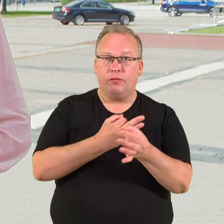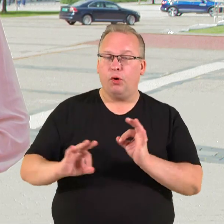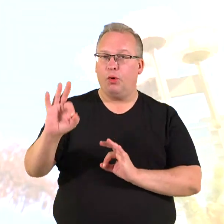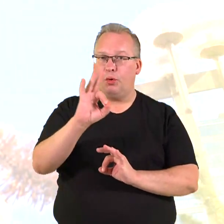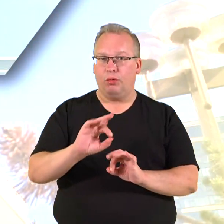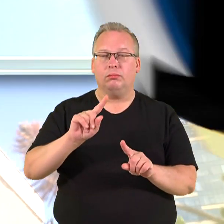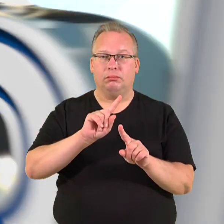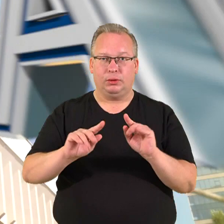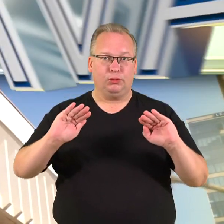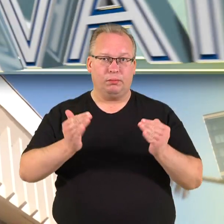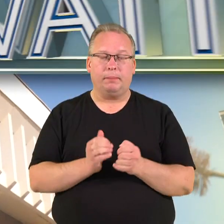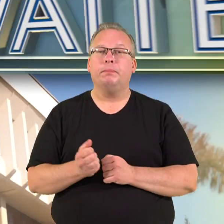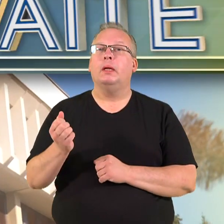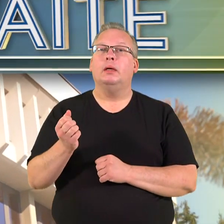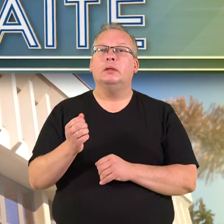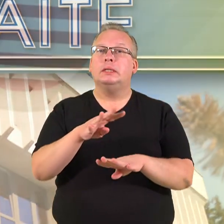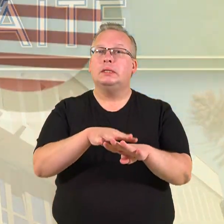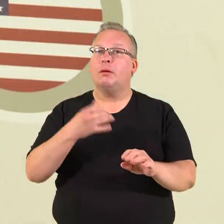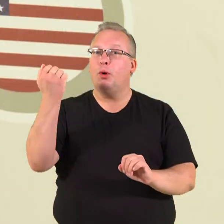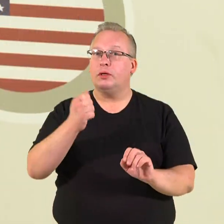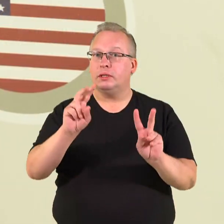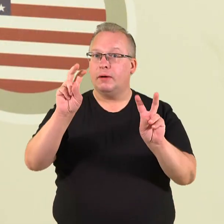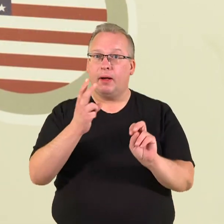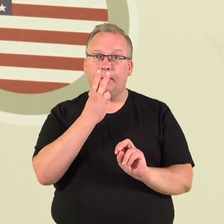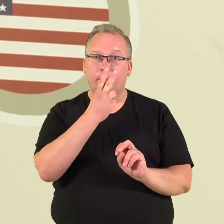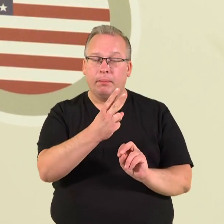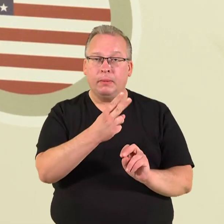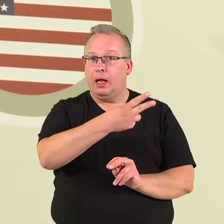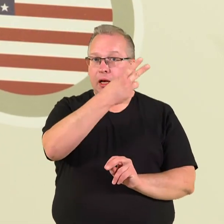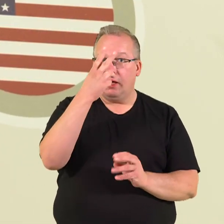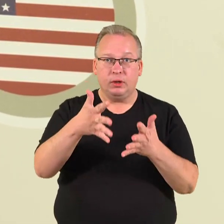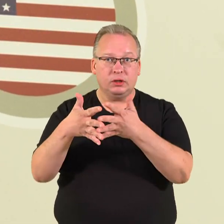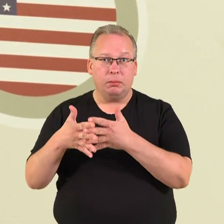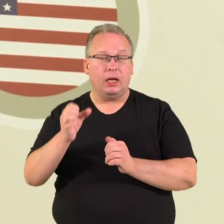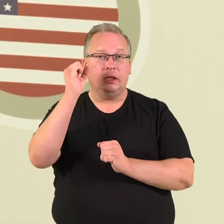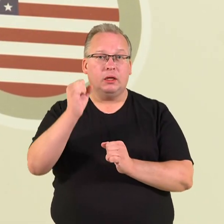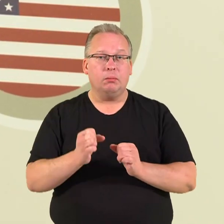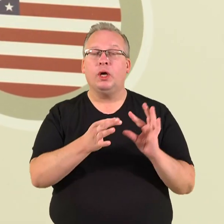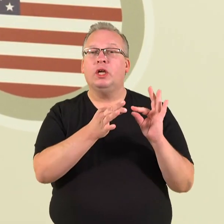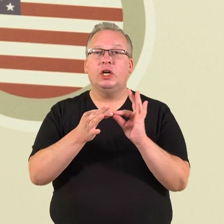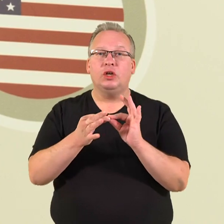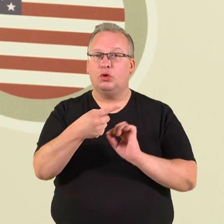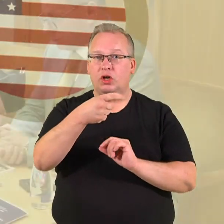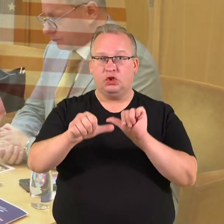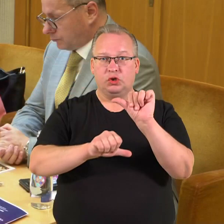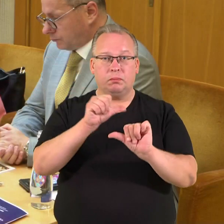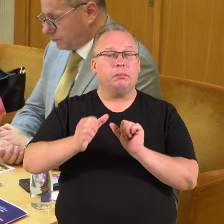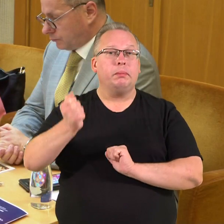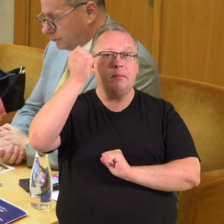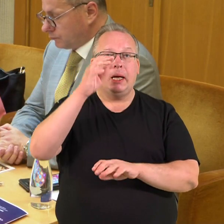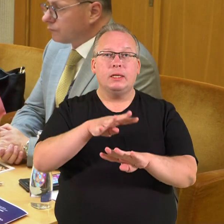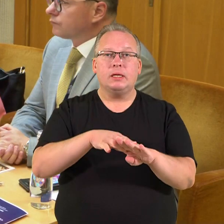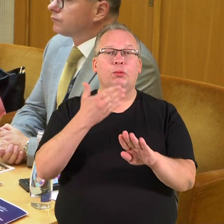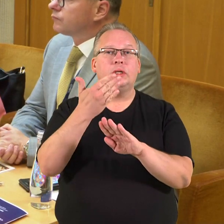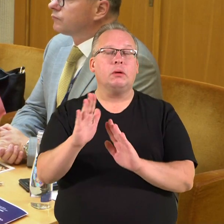netrukus. Seimo savaitėje matysite Lietuvos įrinktinių Amerikos valstijų diplomatinių santykių šimtmečiui paminėti Seime